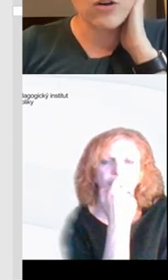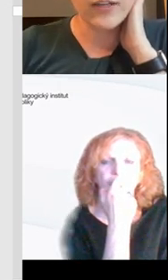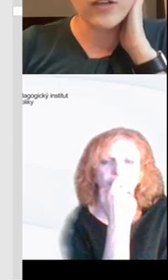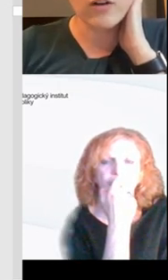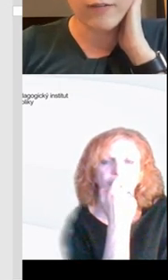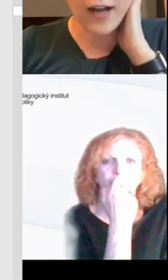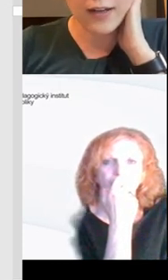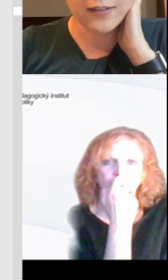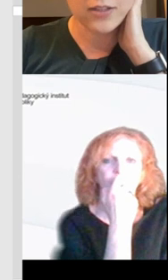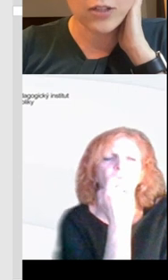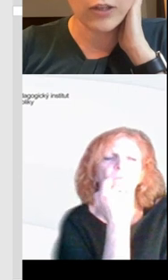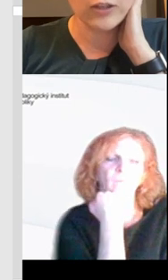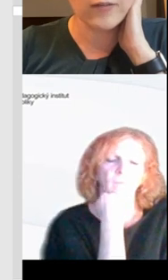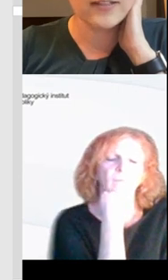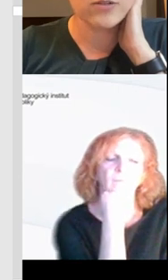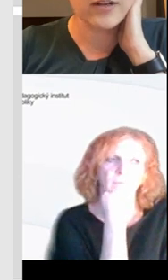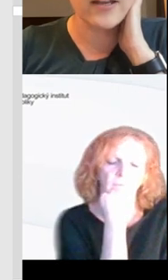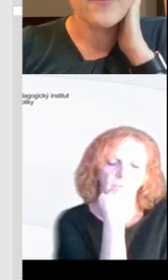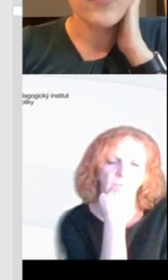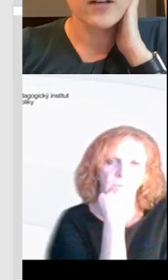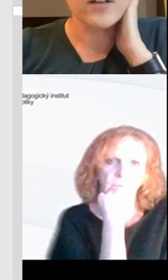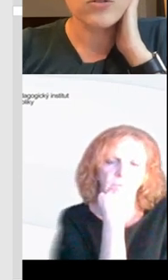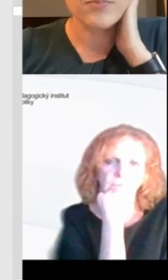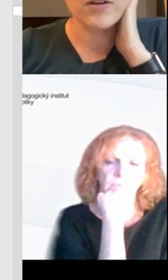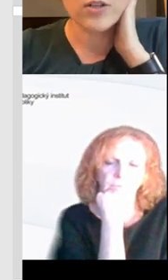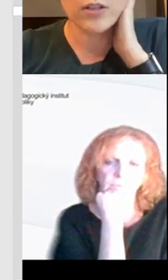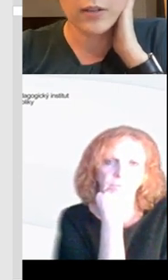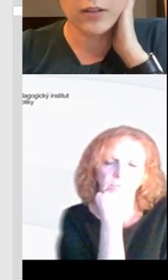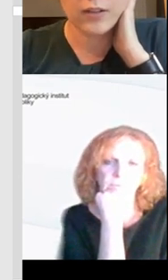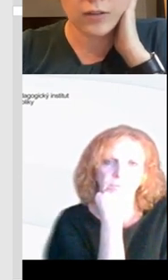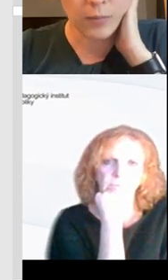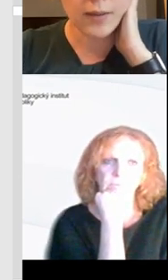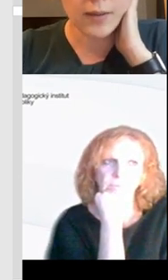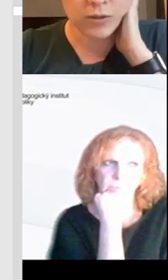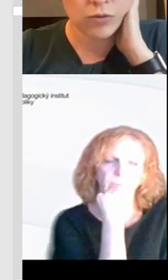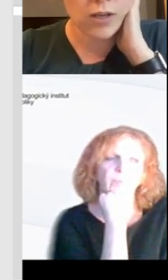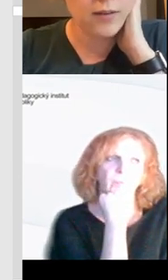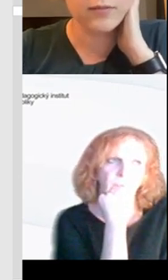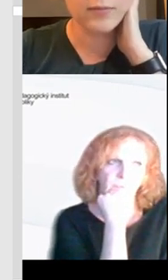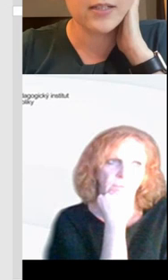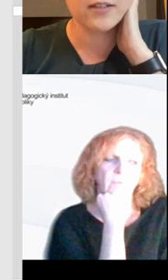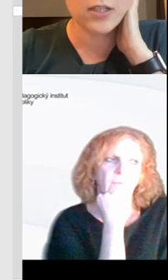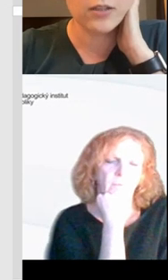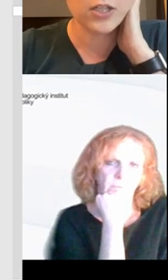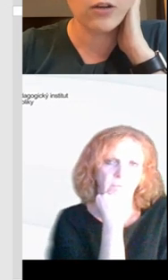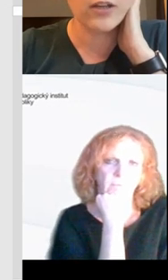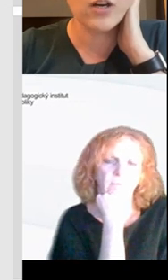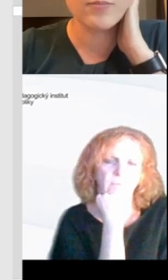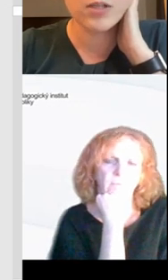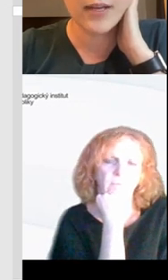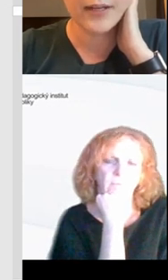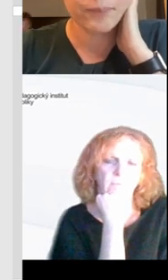tam jsou třiokínkové ty Story, což pro naše děti úplně postačuje. Vymyslet